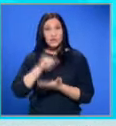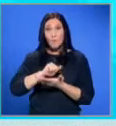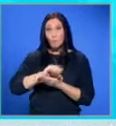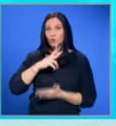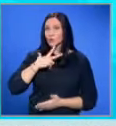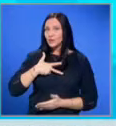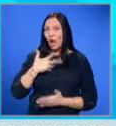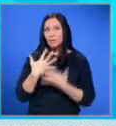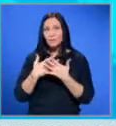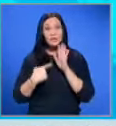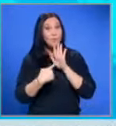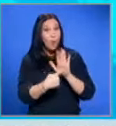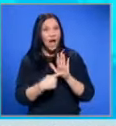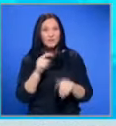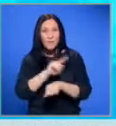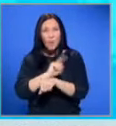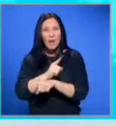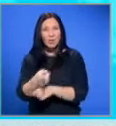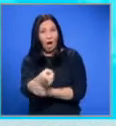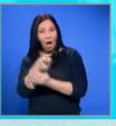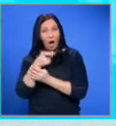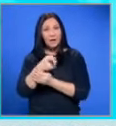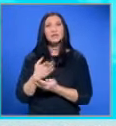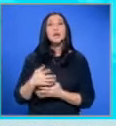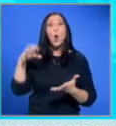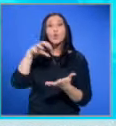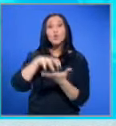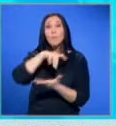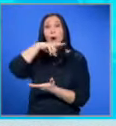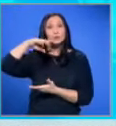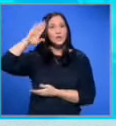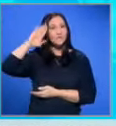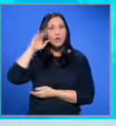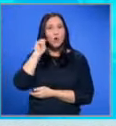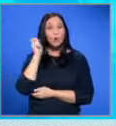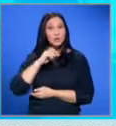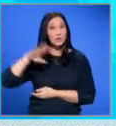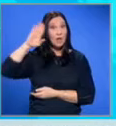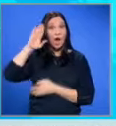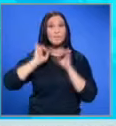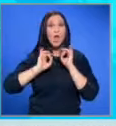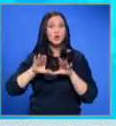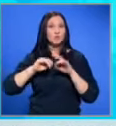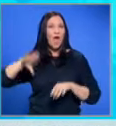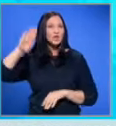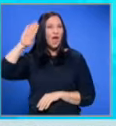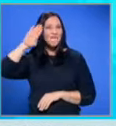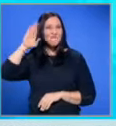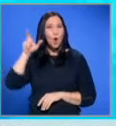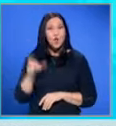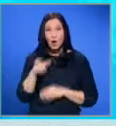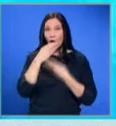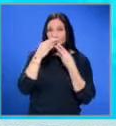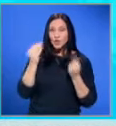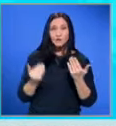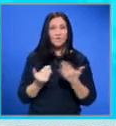в социалните мрежи, показва момента на разстрела му от група руски военни. Украинската армия съобщава, че войникът е